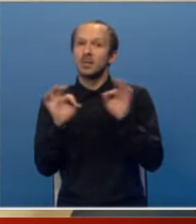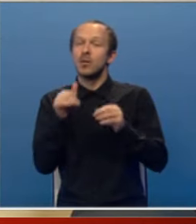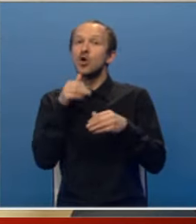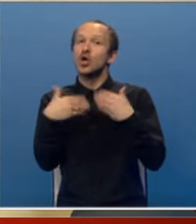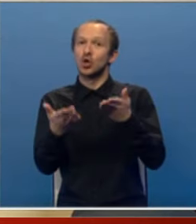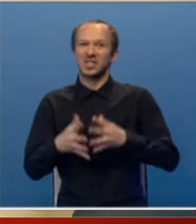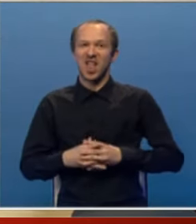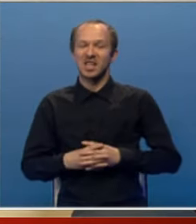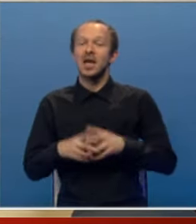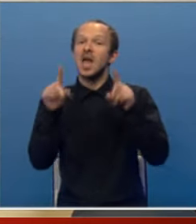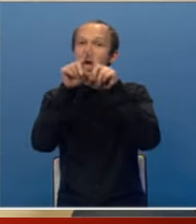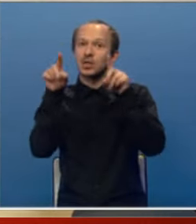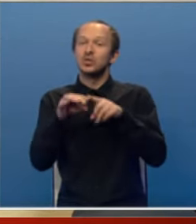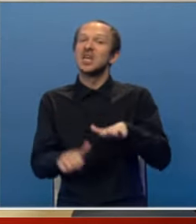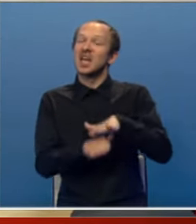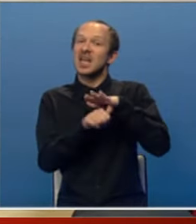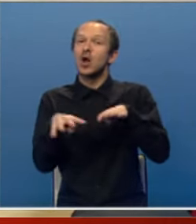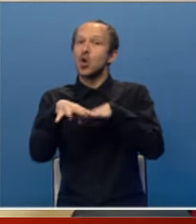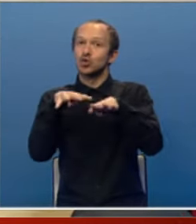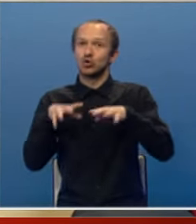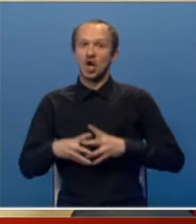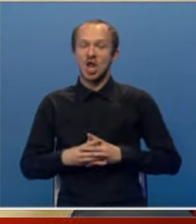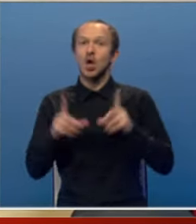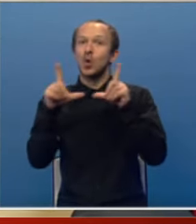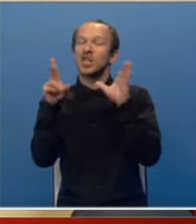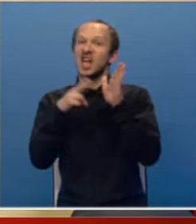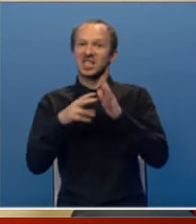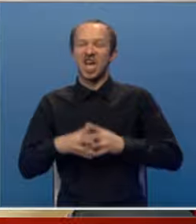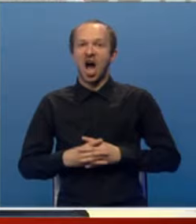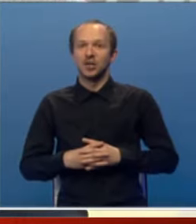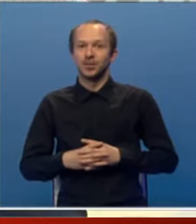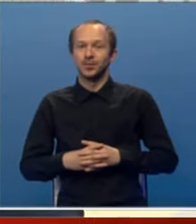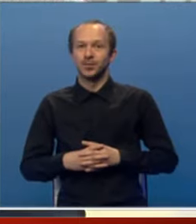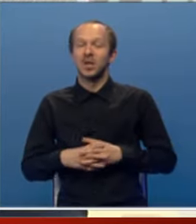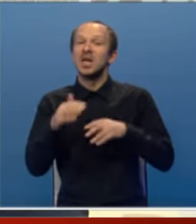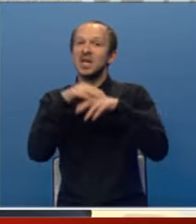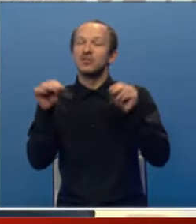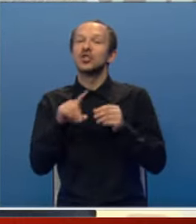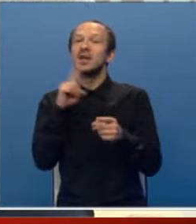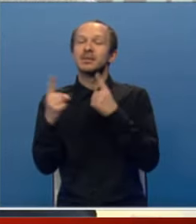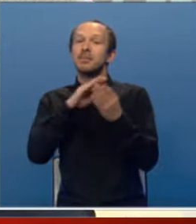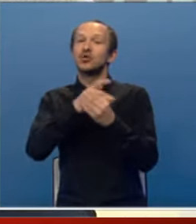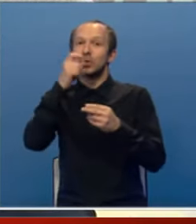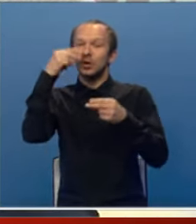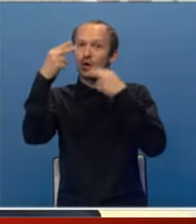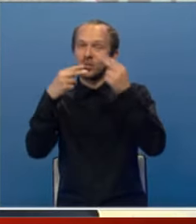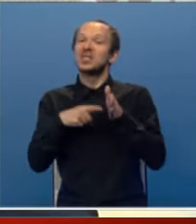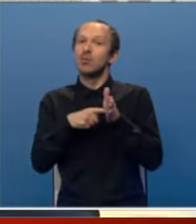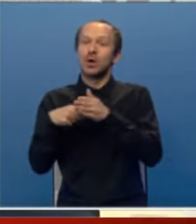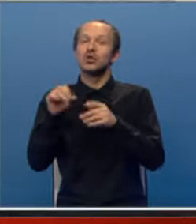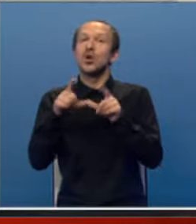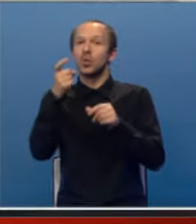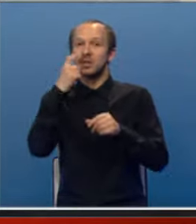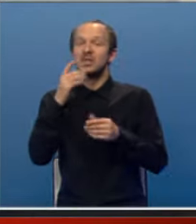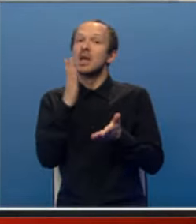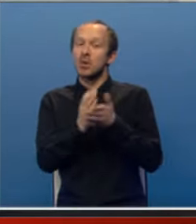dostavljanje rezolucije Generalnoj skupštini Ujedinjenih nacija. Izvještaj Nezavisne međunarodne komisije pokazuje da je u